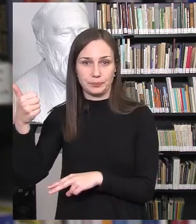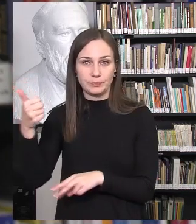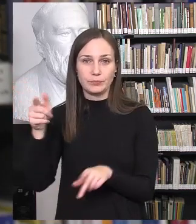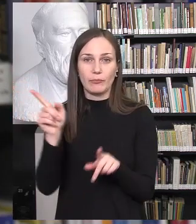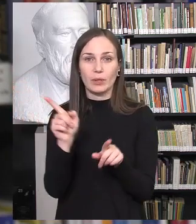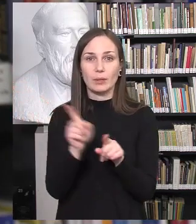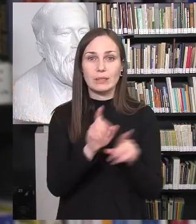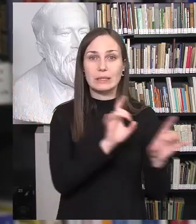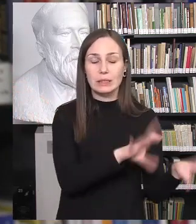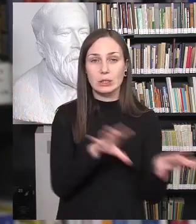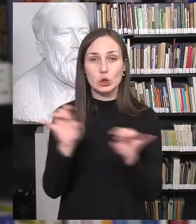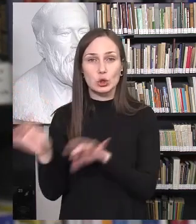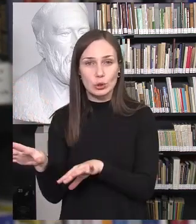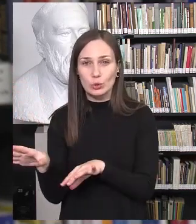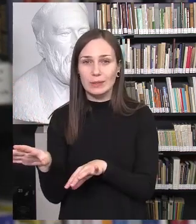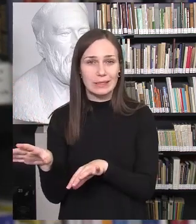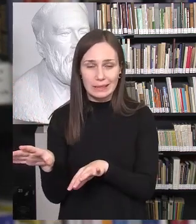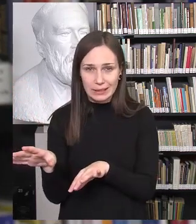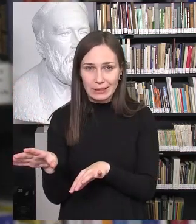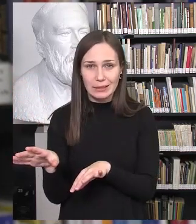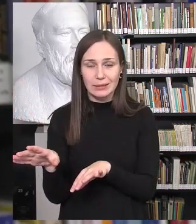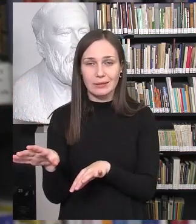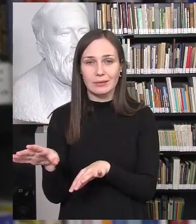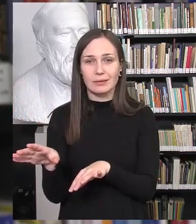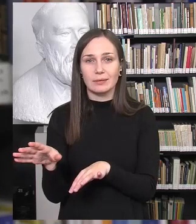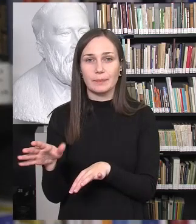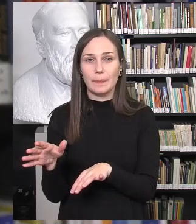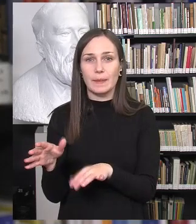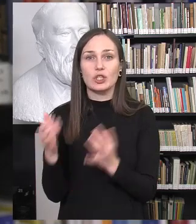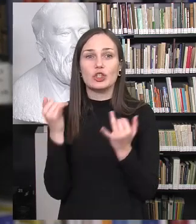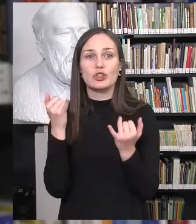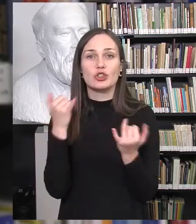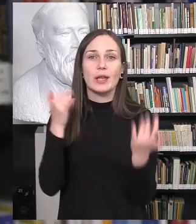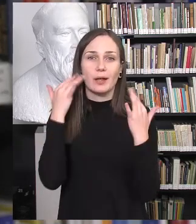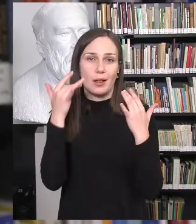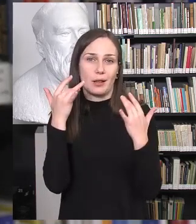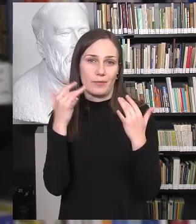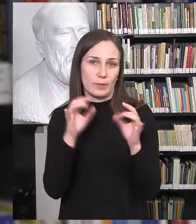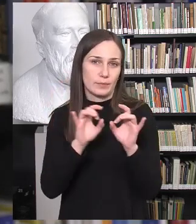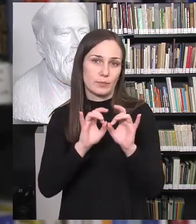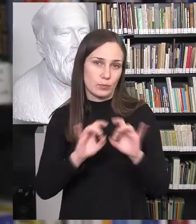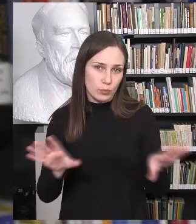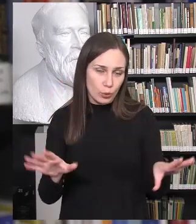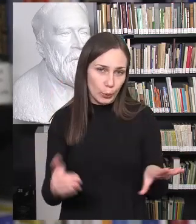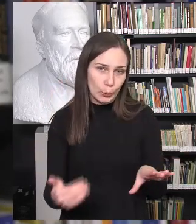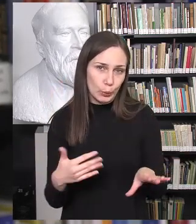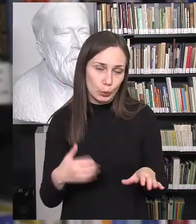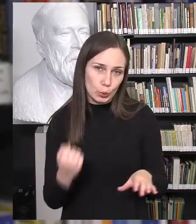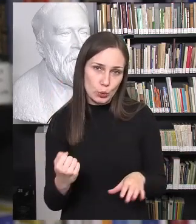tam tikri skirtumai, nežinau, gal net didesni, kurie mums šiandien atrodo didesni skirtumai ir įvairovę, bet